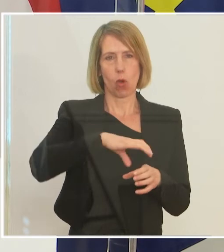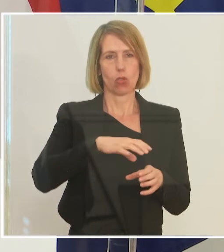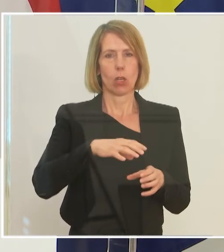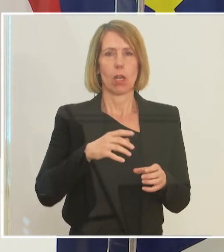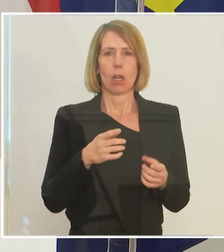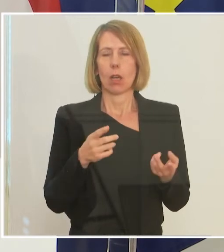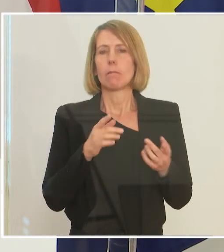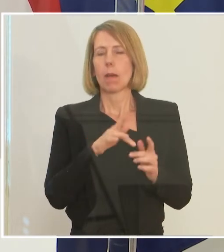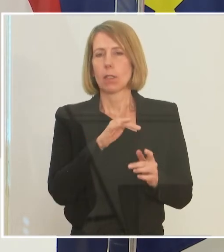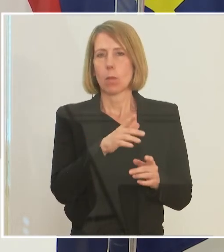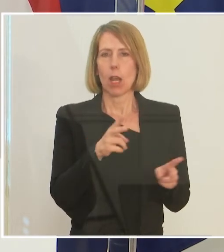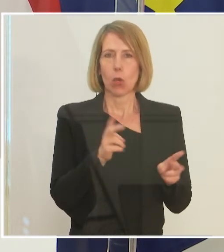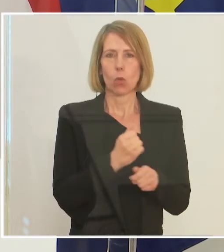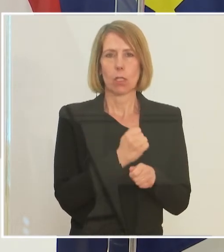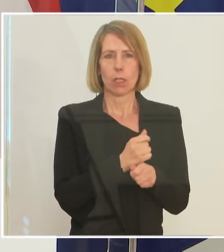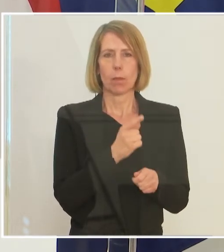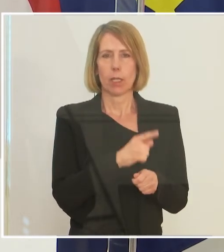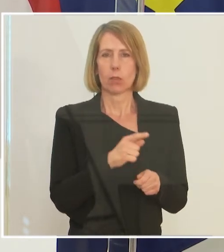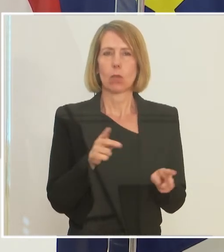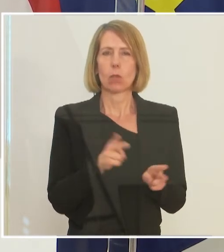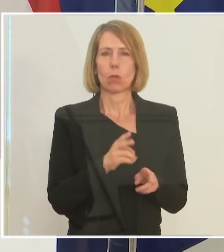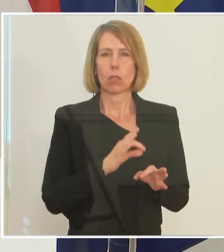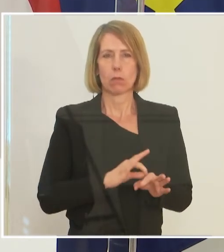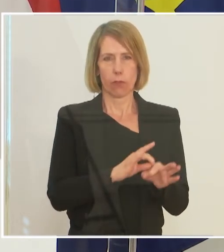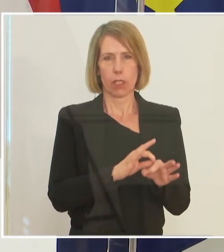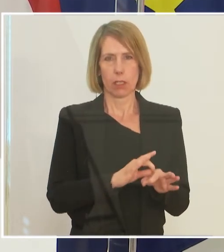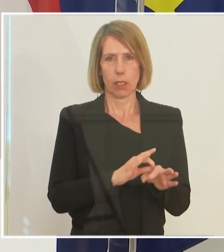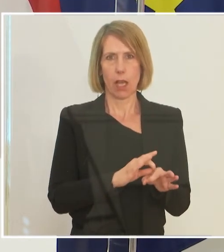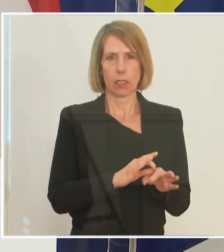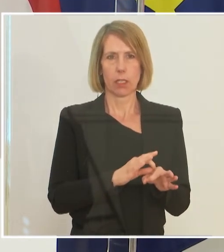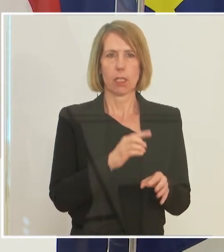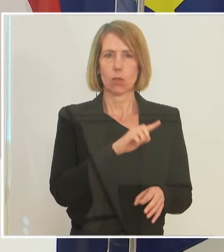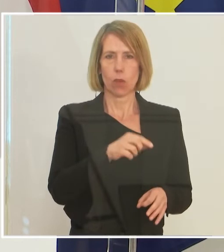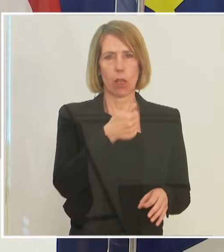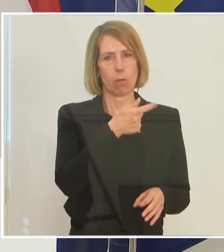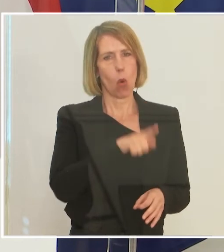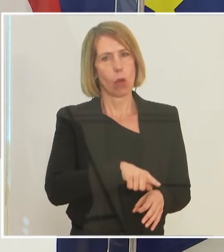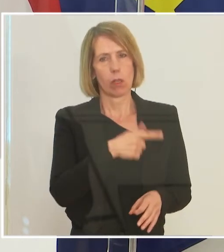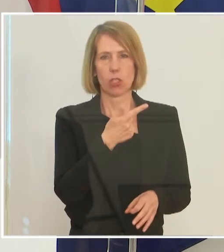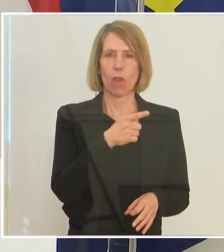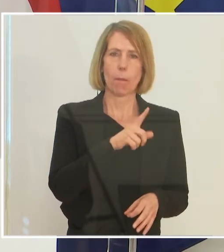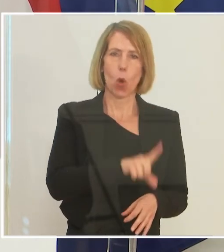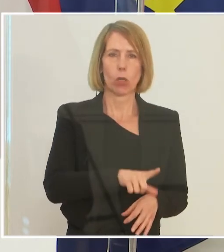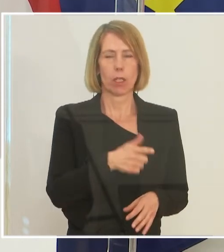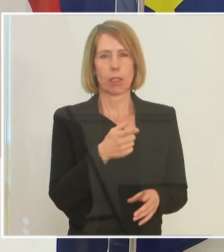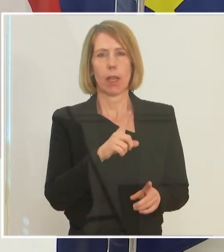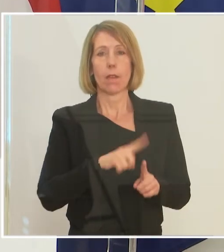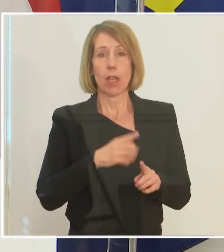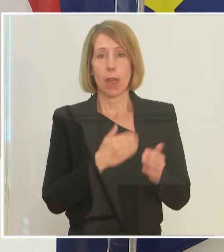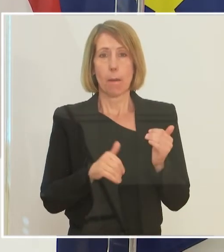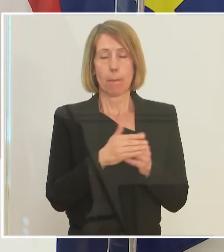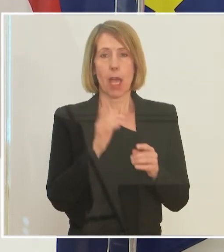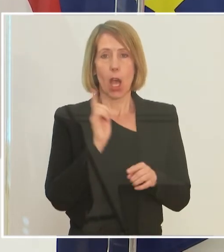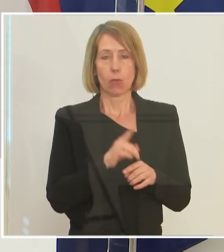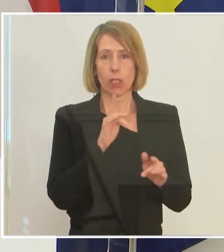Branchen die Kurzarbeit dann auch sehr kurzfristig eingesetzt wird, vielleicht für ein, zwei Monate. Die Leute dann zurückgeholt werden, wenn mehr Aufträge da sind und dann sind nicht